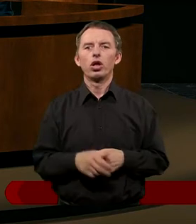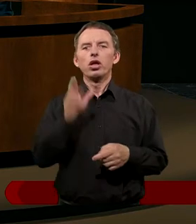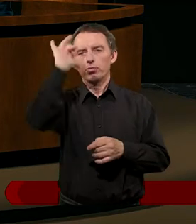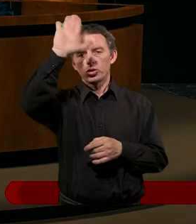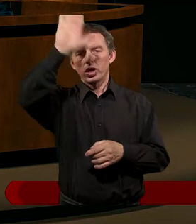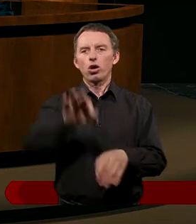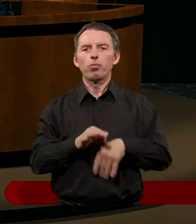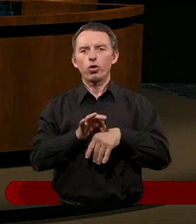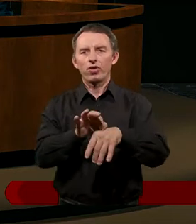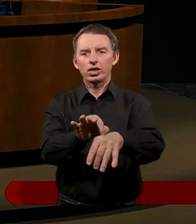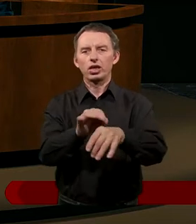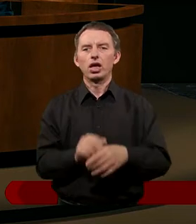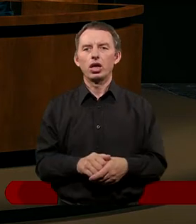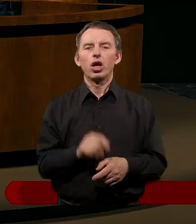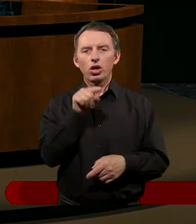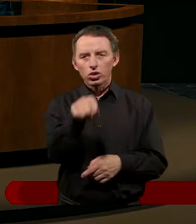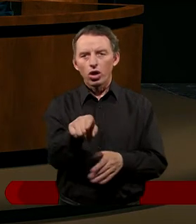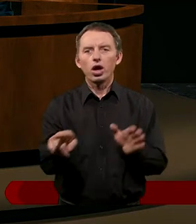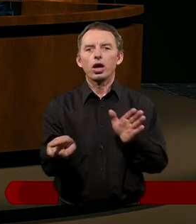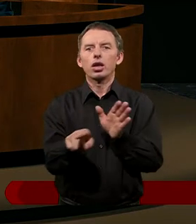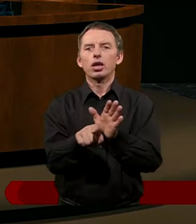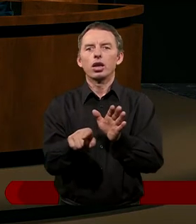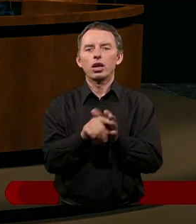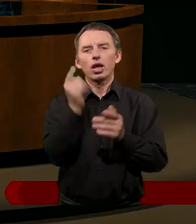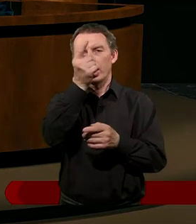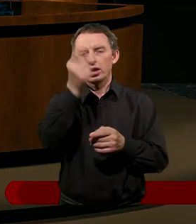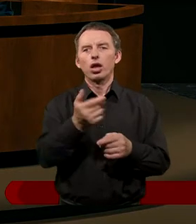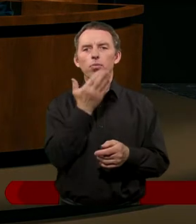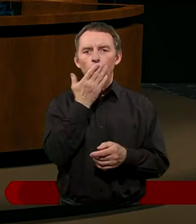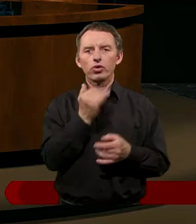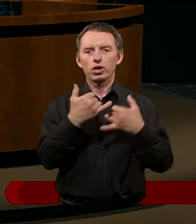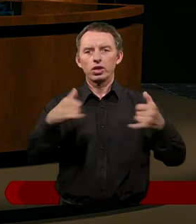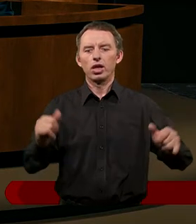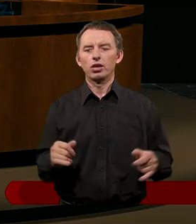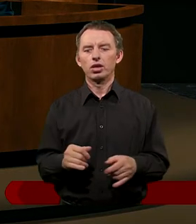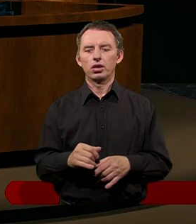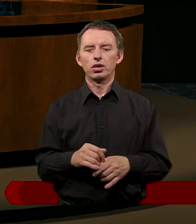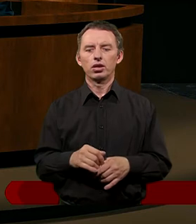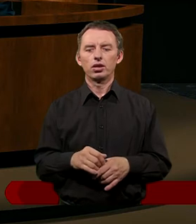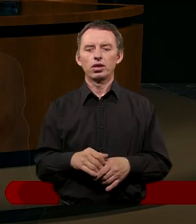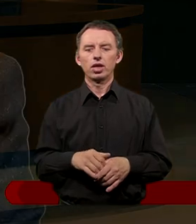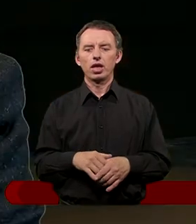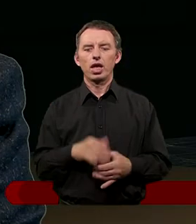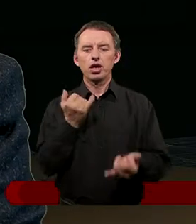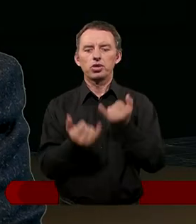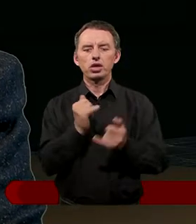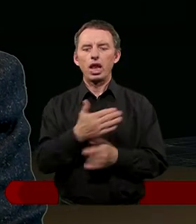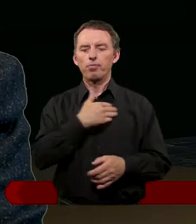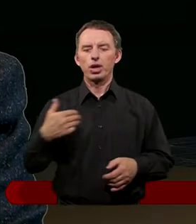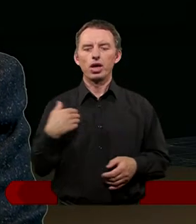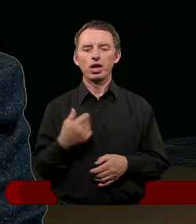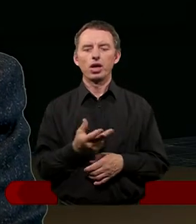prowadzenia, to biada nam, jeżeli my z tego nie zrobimy użytku. Jeżeli my